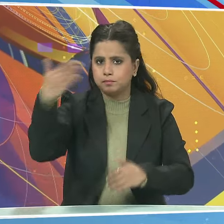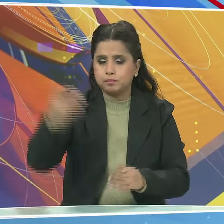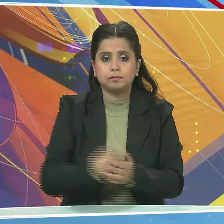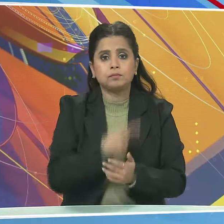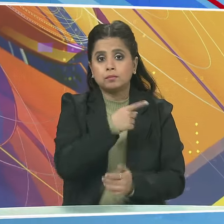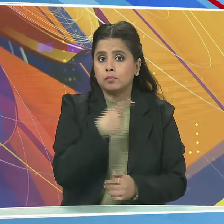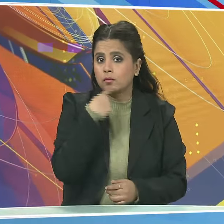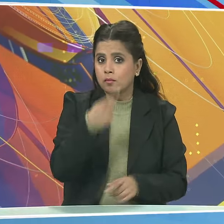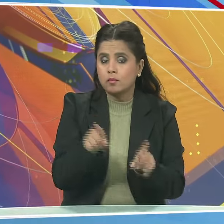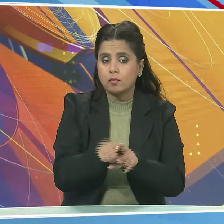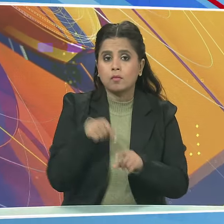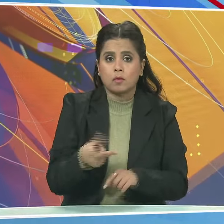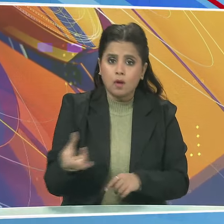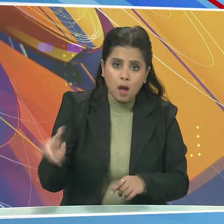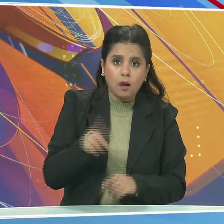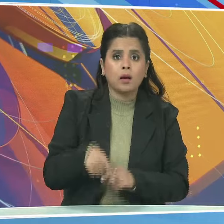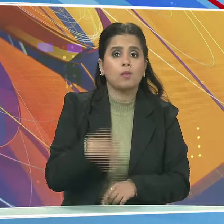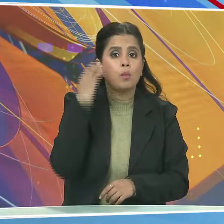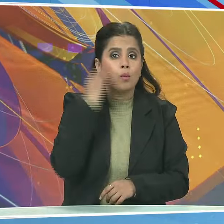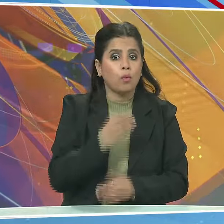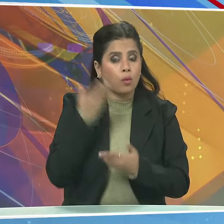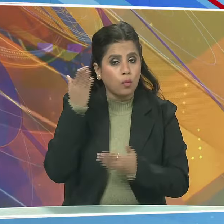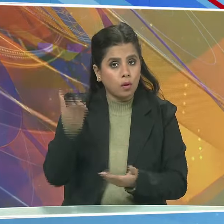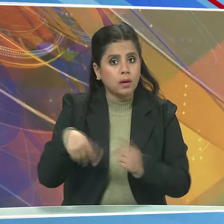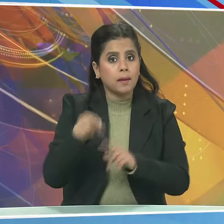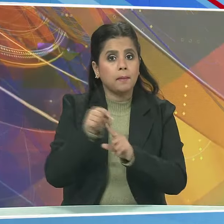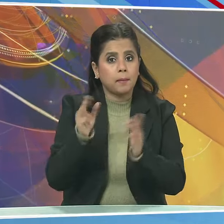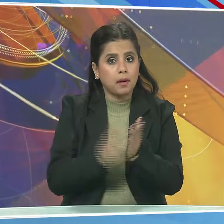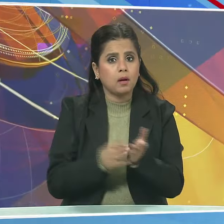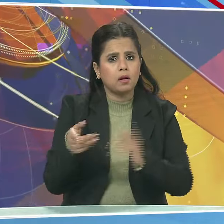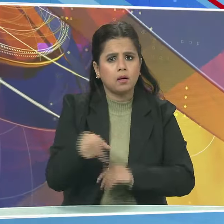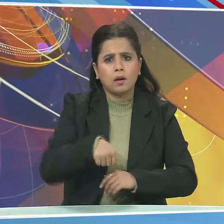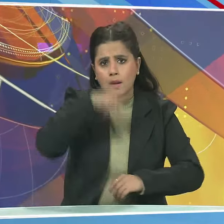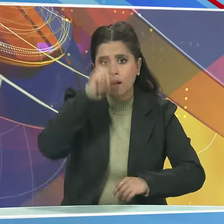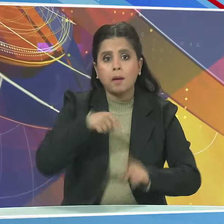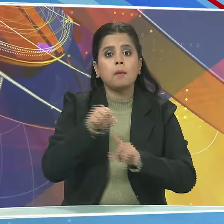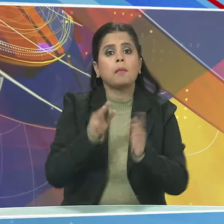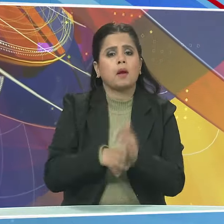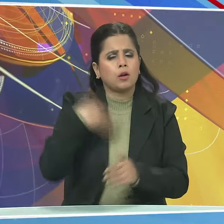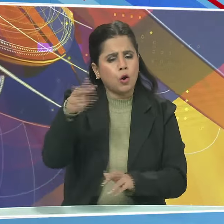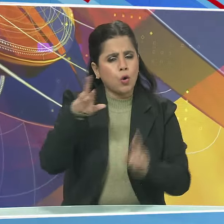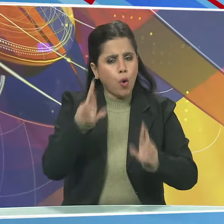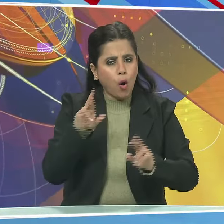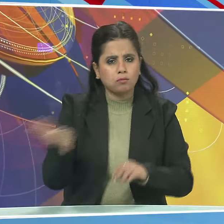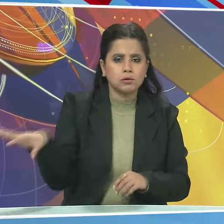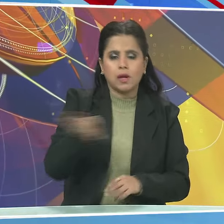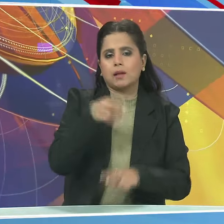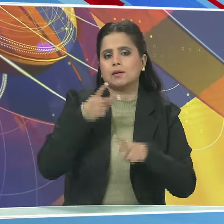उन्होंने कहा कि एक बार फिर नरेंद्र मोदी देश का नेत्रत पी-म के रूप में करेंगे